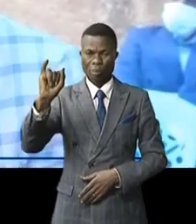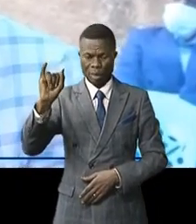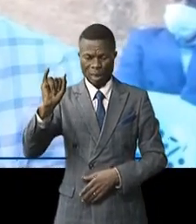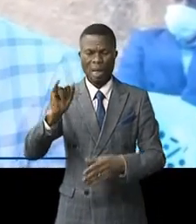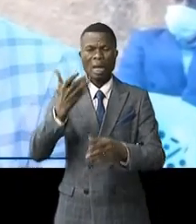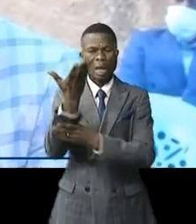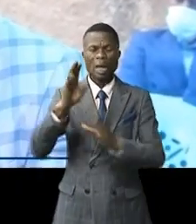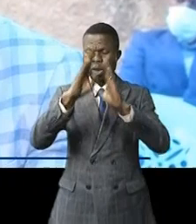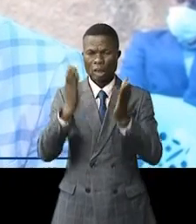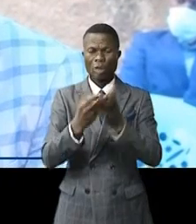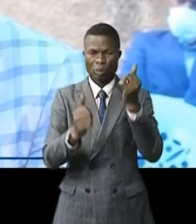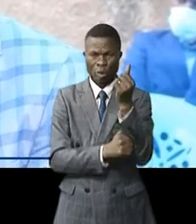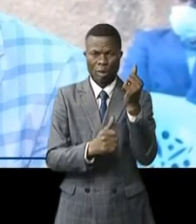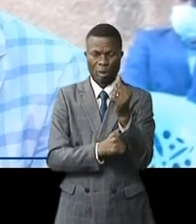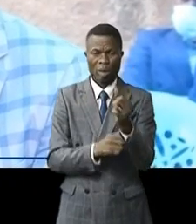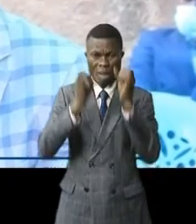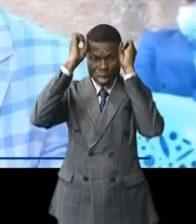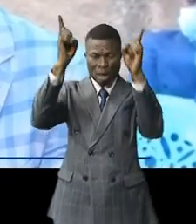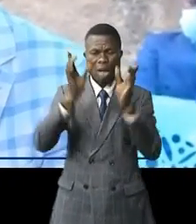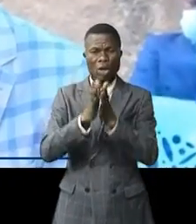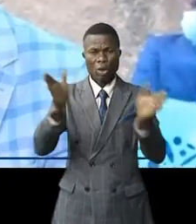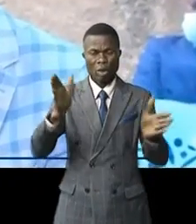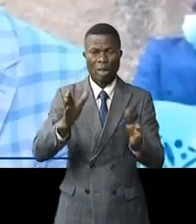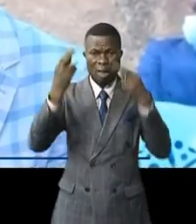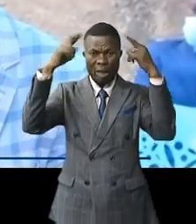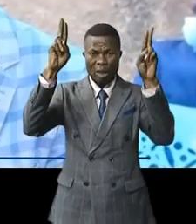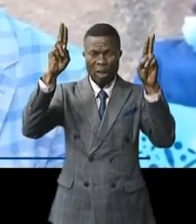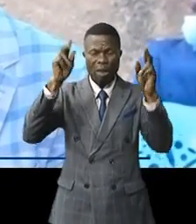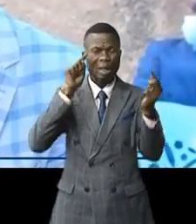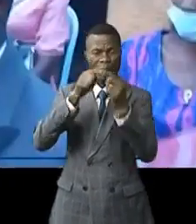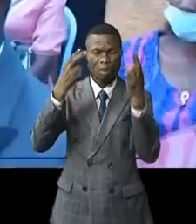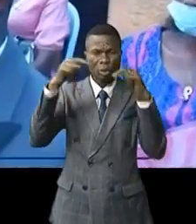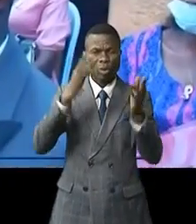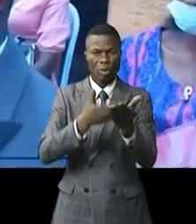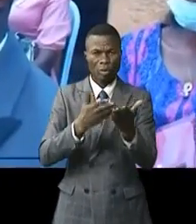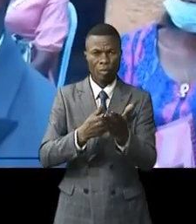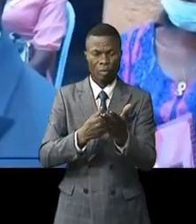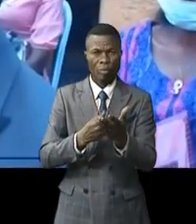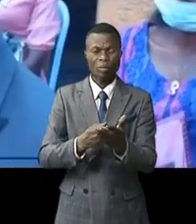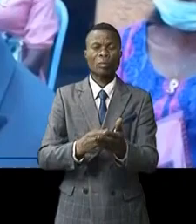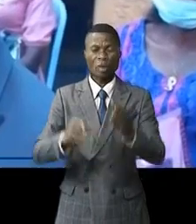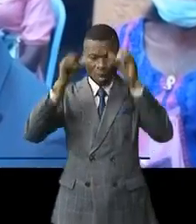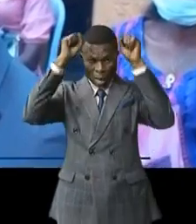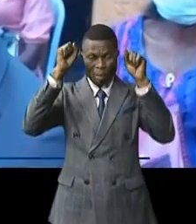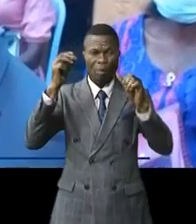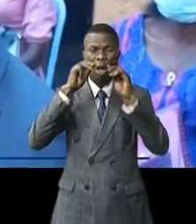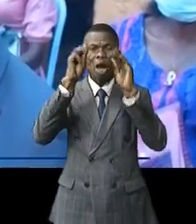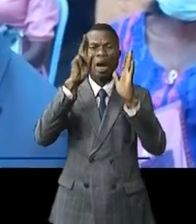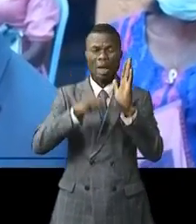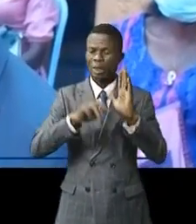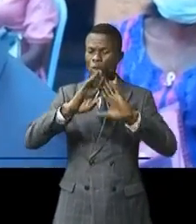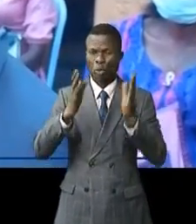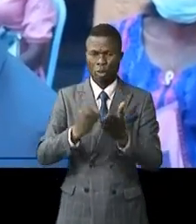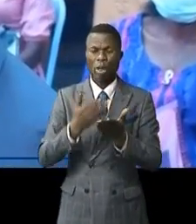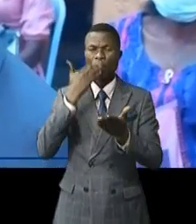appelé les parties prenantes à l'implication totale afin d'atteindre ses objectifs. Le proverbe de Désiré Kafengambachi a rendu